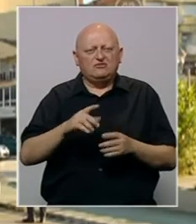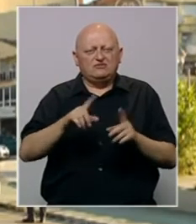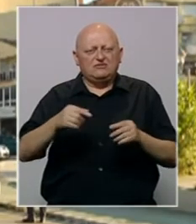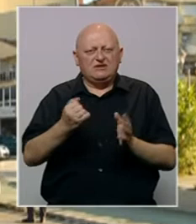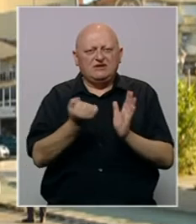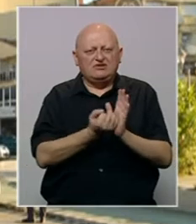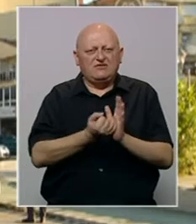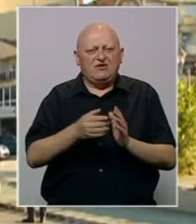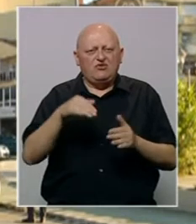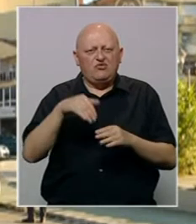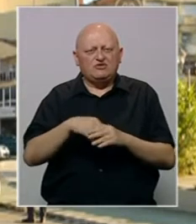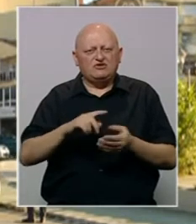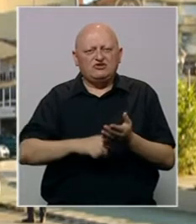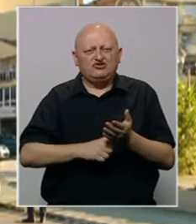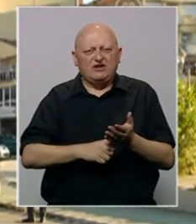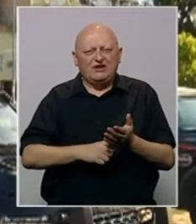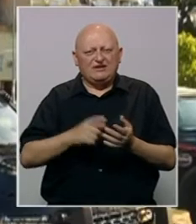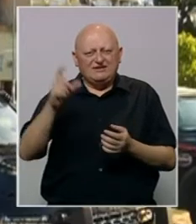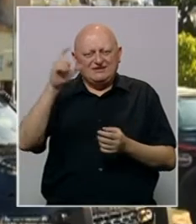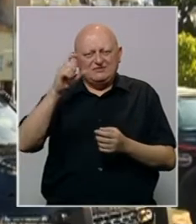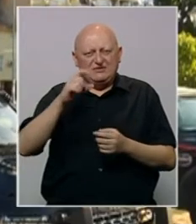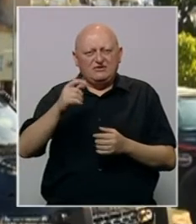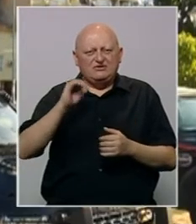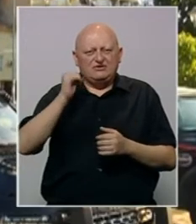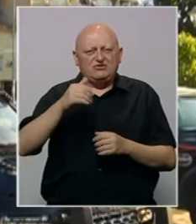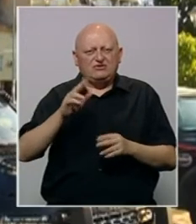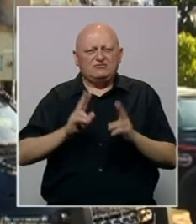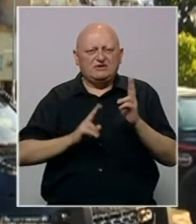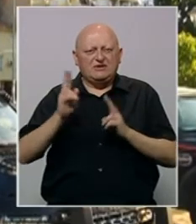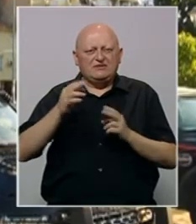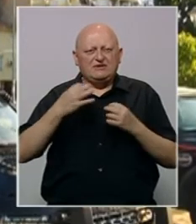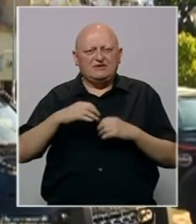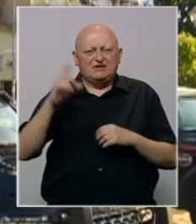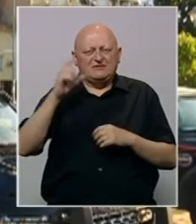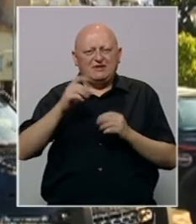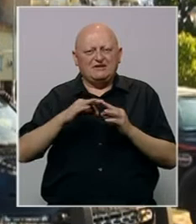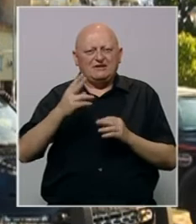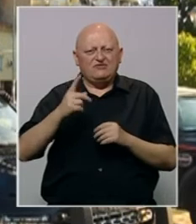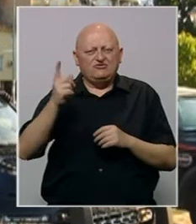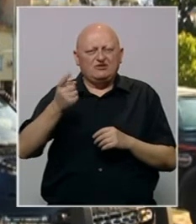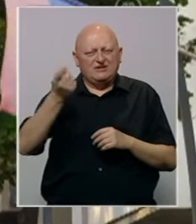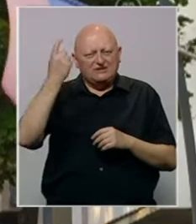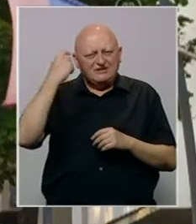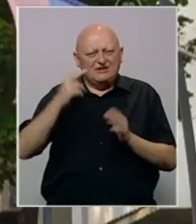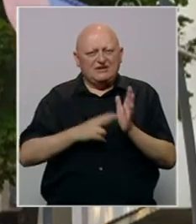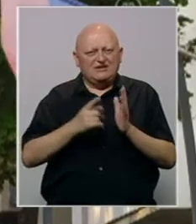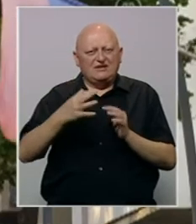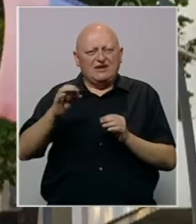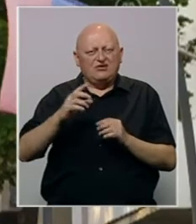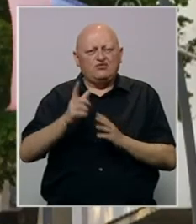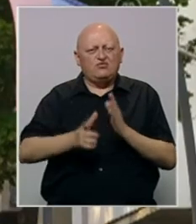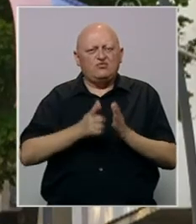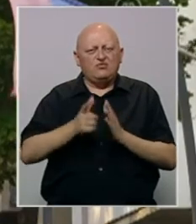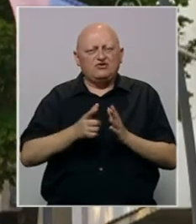deklaracijskih listova umjesto ličnih karata Srbije. Za sutra je najavljen sastanak predsjednika Srbije Aleksandra Vučića sa generalnim